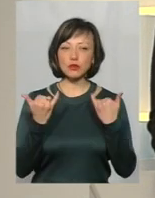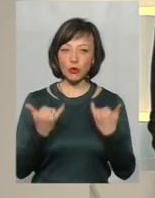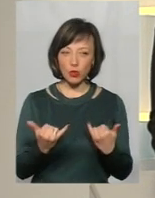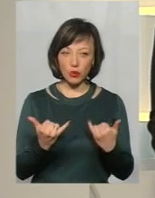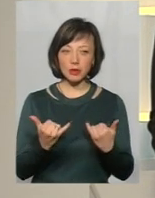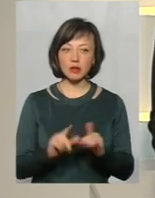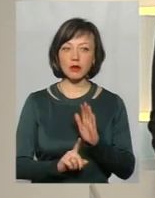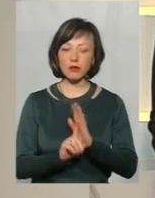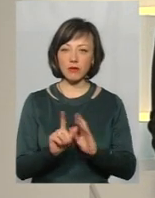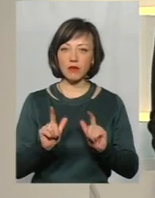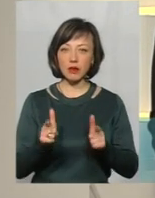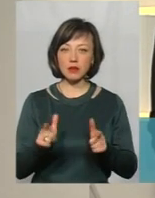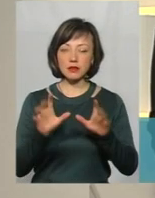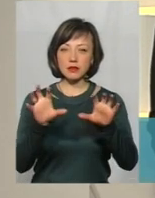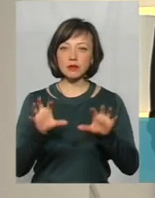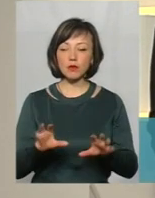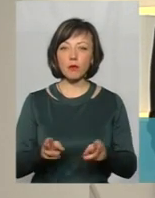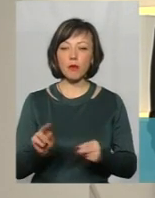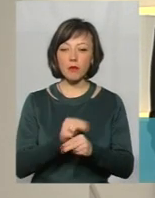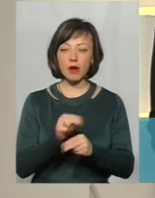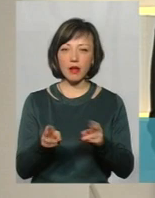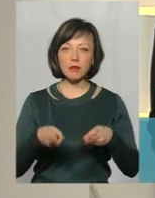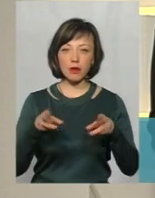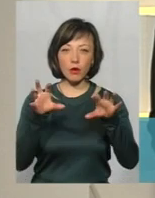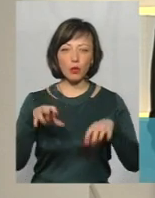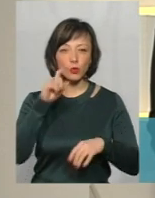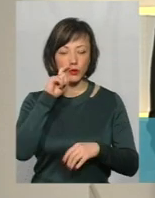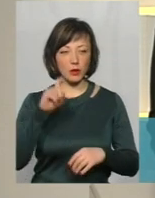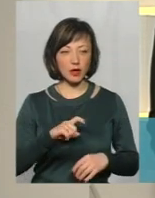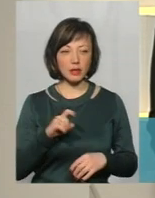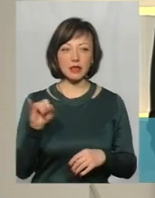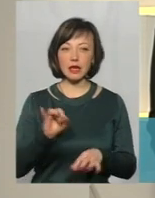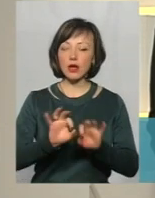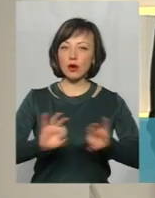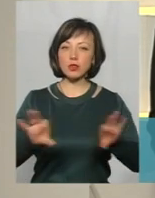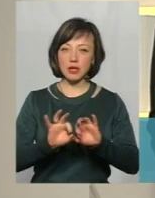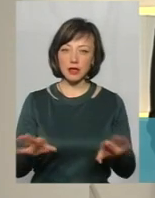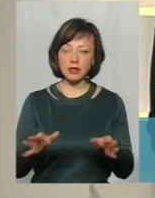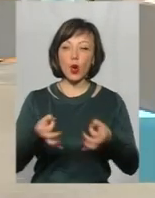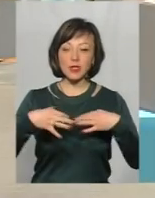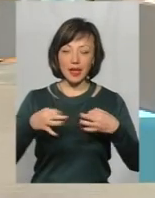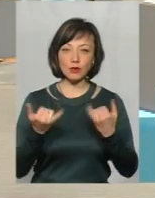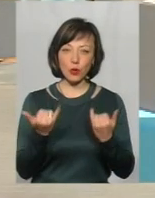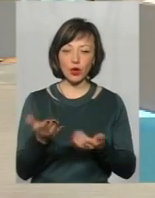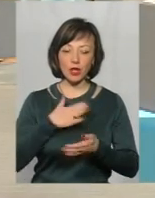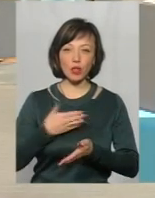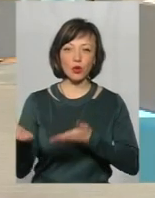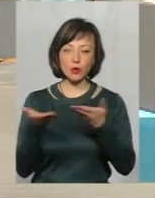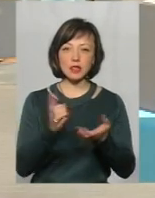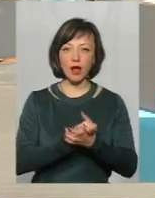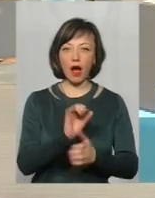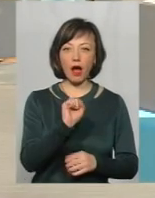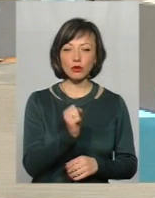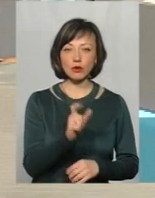набувають чинності поправки до Кримінально-процесуального кодексу України. І роз'яснять нам їх сьогодні наші гості. Отож, знайомтесь,